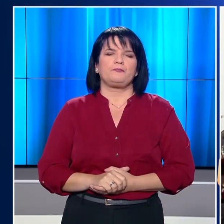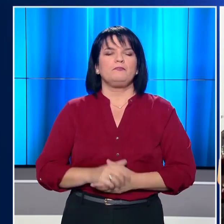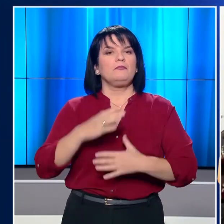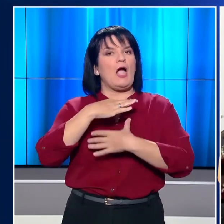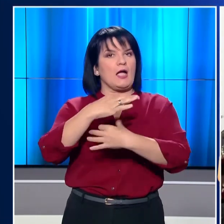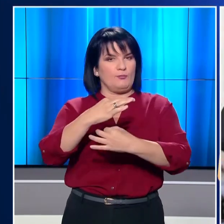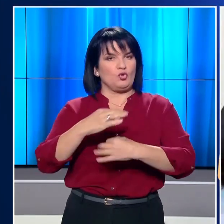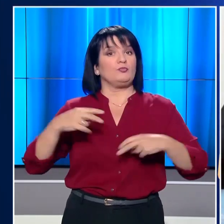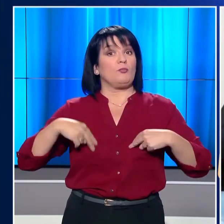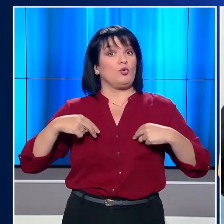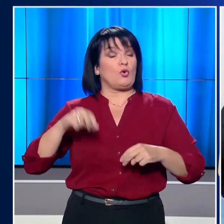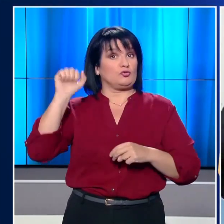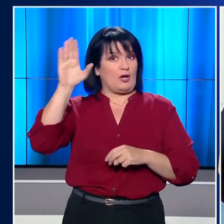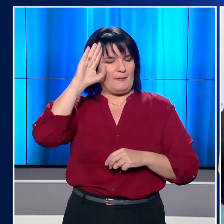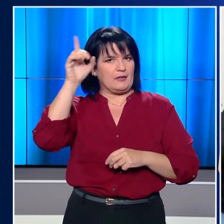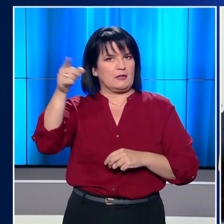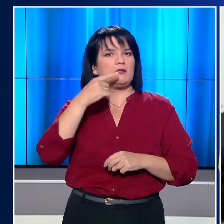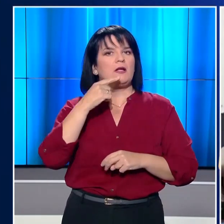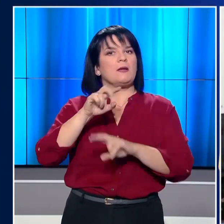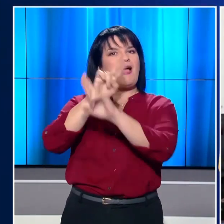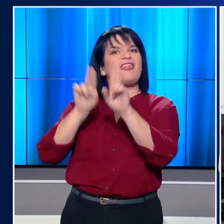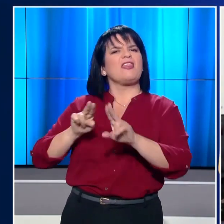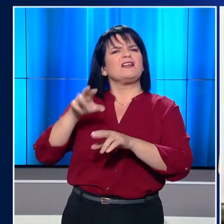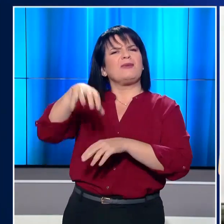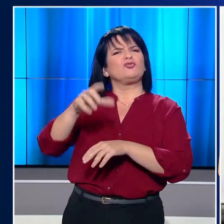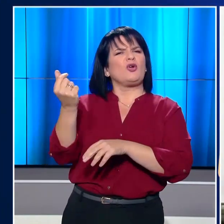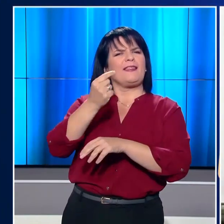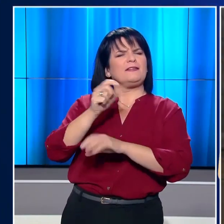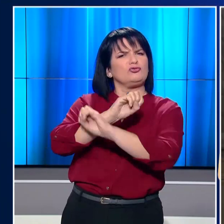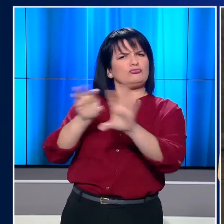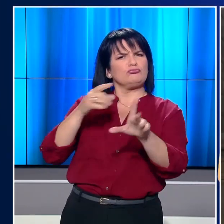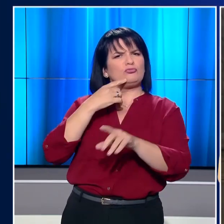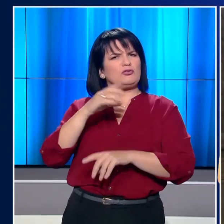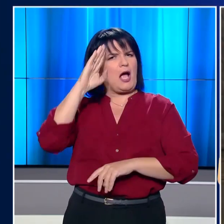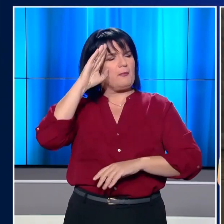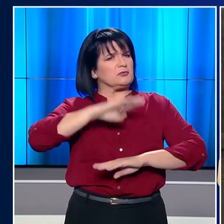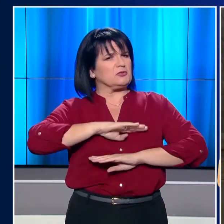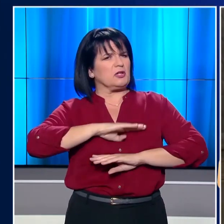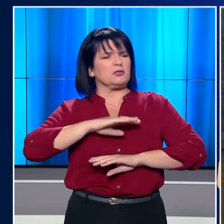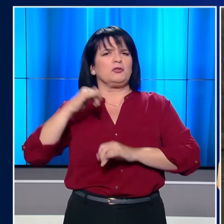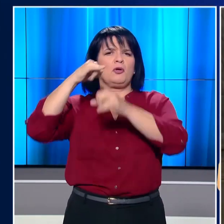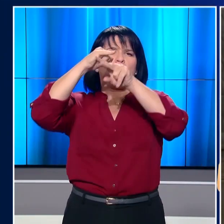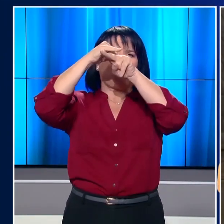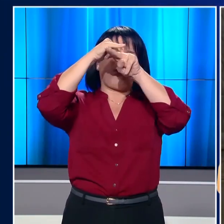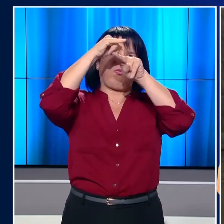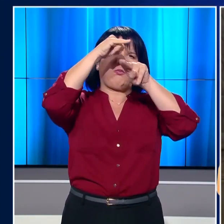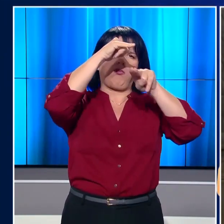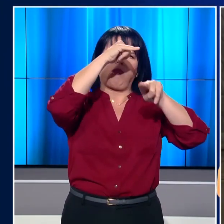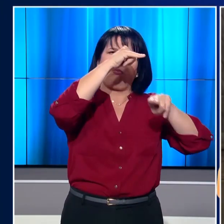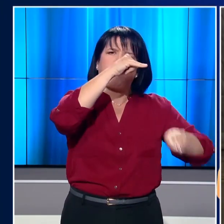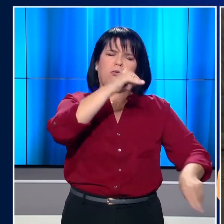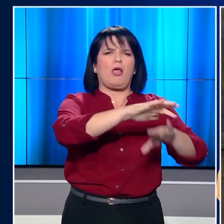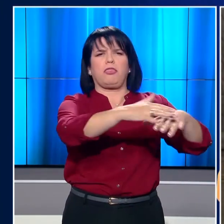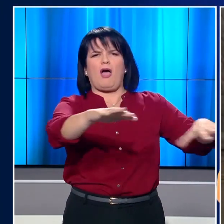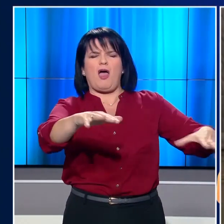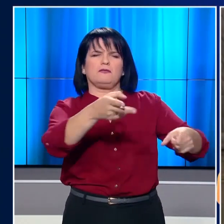Αξιωματούχοι του Πενταγόνου επιβεβαίωσαν στο Ρόιτερς πως οι αμερικανικές δυνάμεις έριξαν τη σωρό του Αλμπαγδάντι στη θάλασσα, όπως